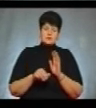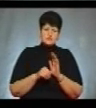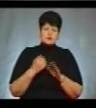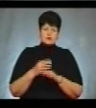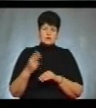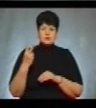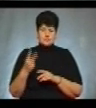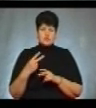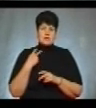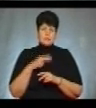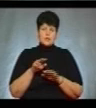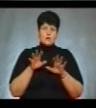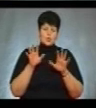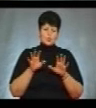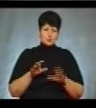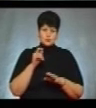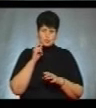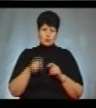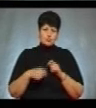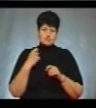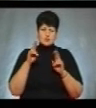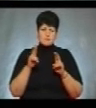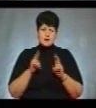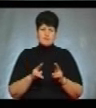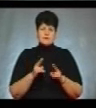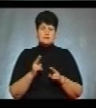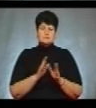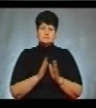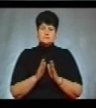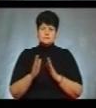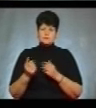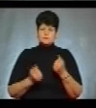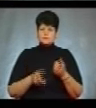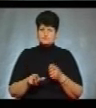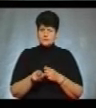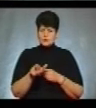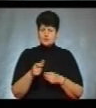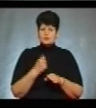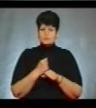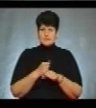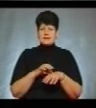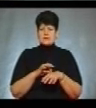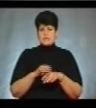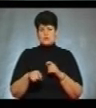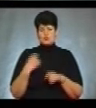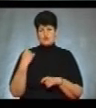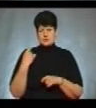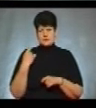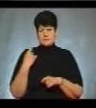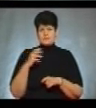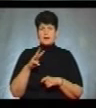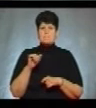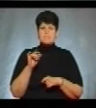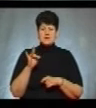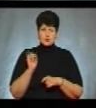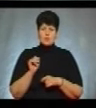Кримінального кодексу України. Порушення правил безпеки дорожнього руху, що спричинило потерпілому тілесні ушкодження. Міру покарання